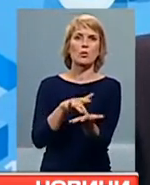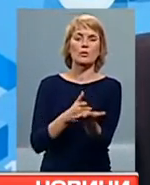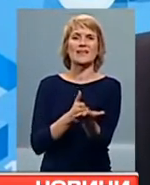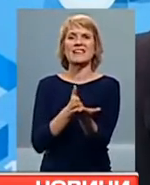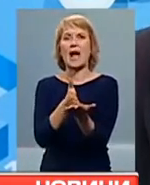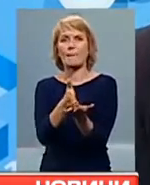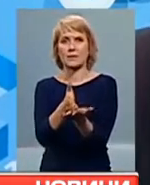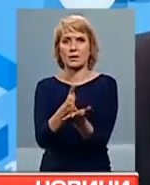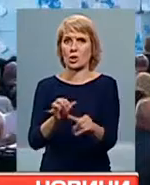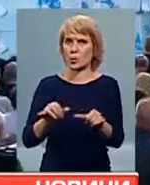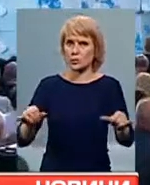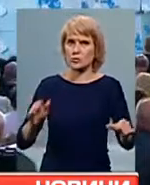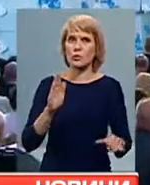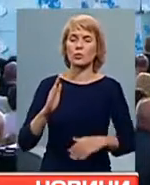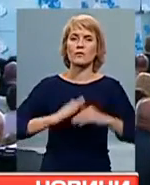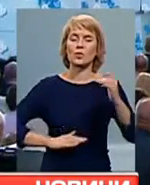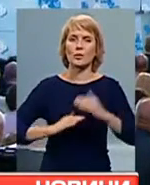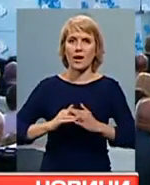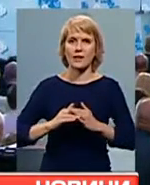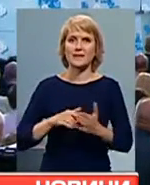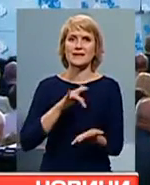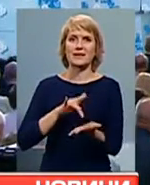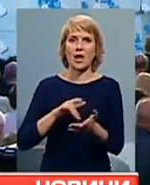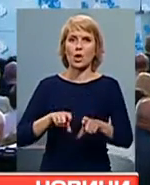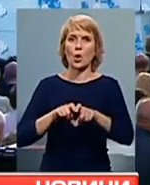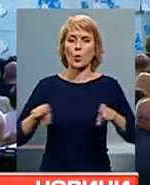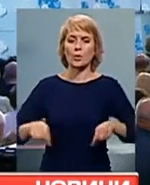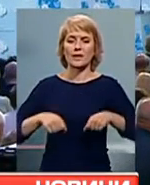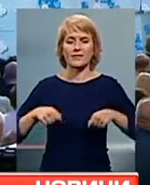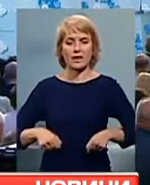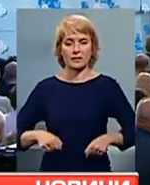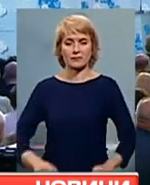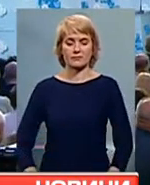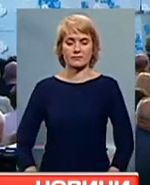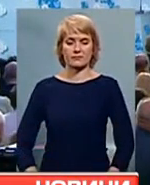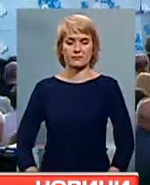напрямки розвитку – будуть у руках центральних органів влади. Відбувається в руки центральних сил.